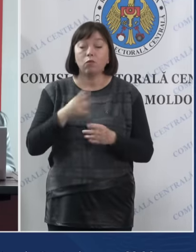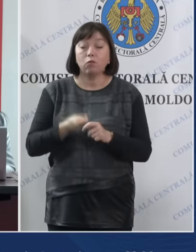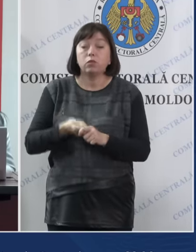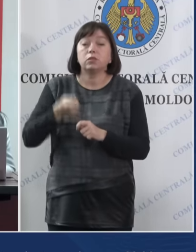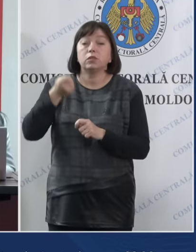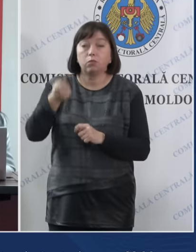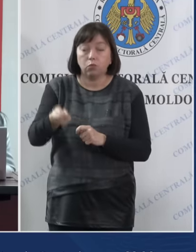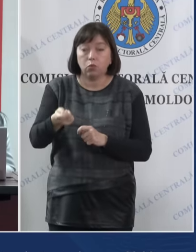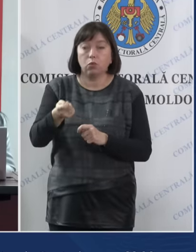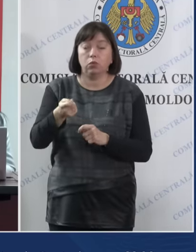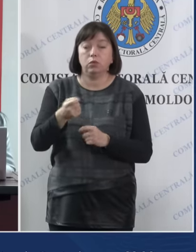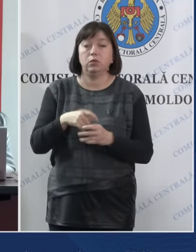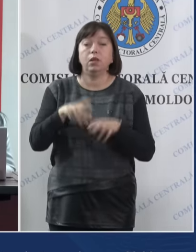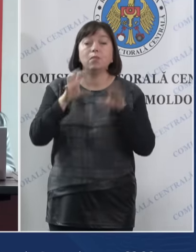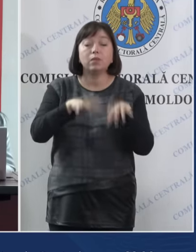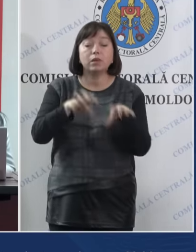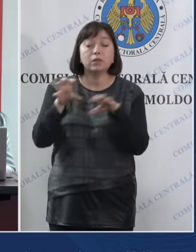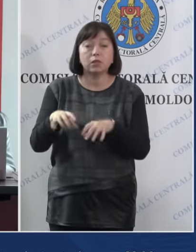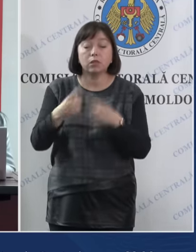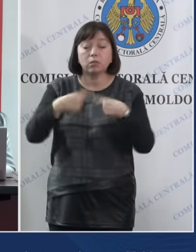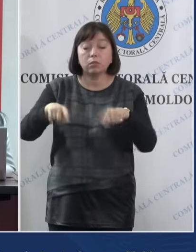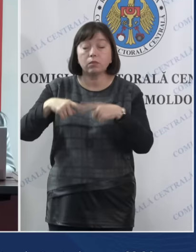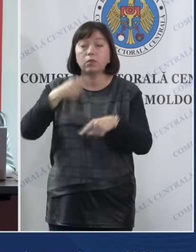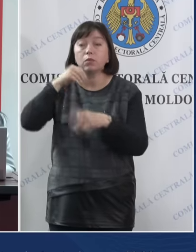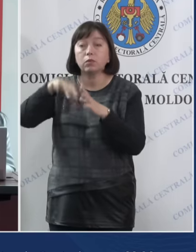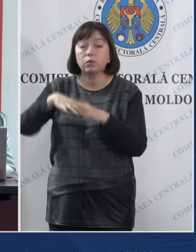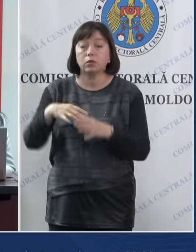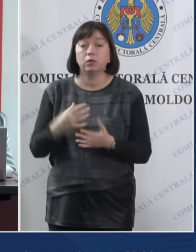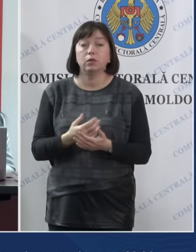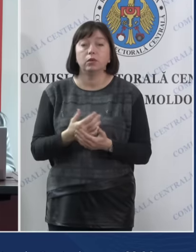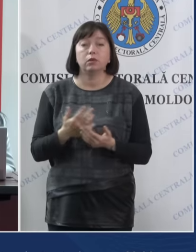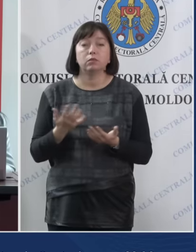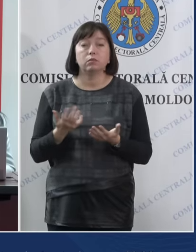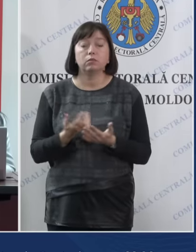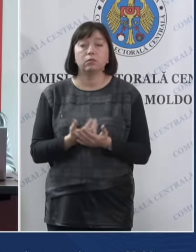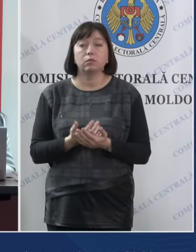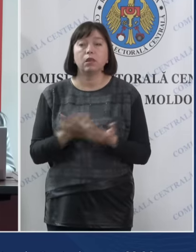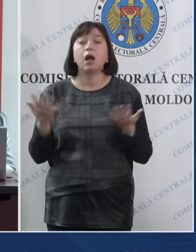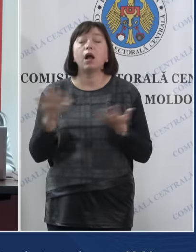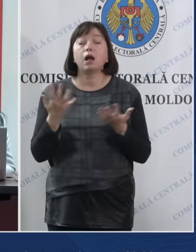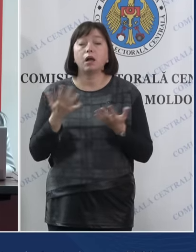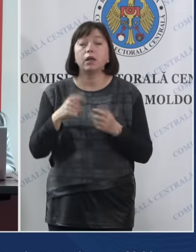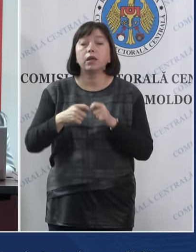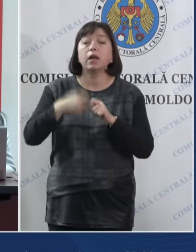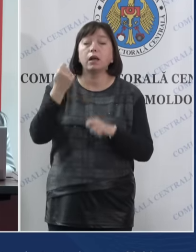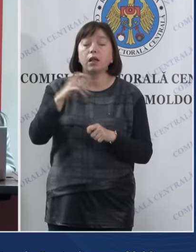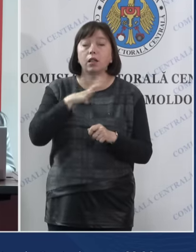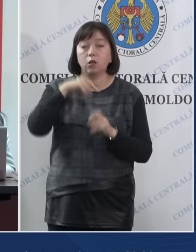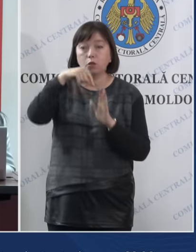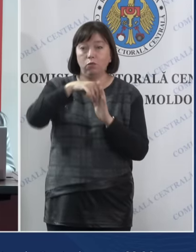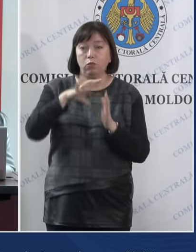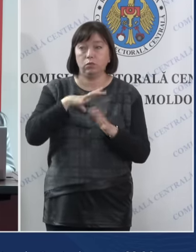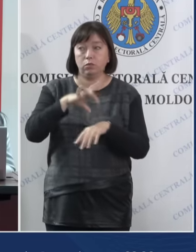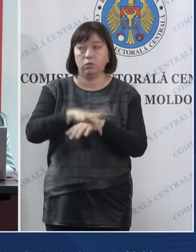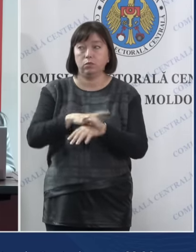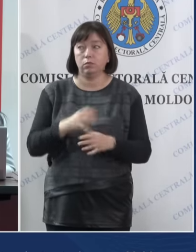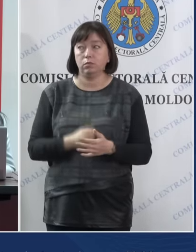contestații la președinții birourilor electorale și câte și un sumar al încălcărilor anunțate.